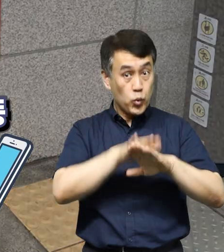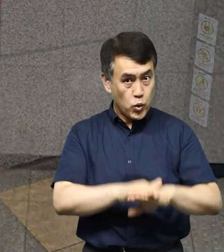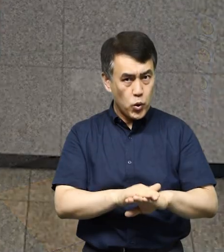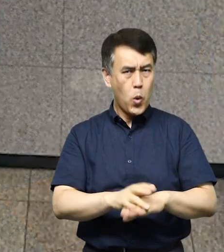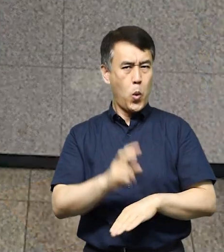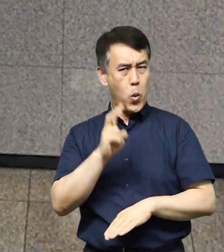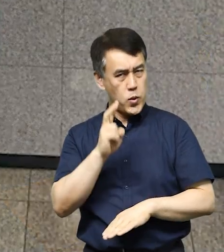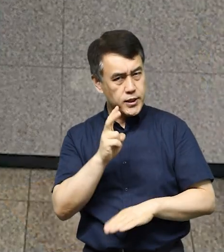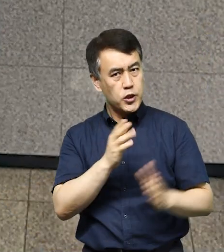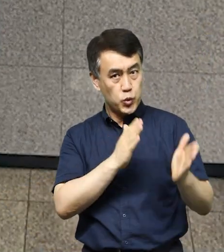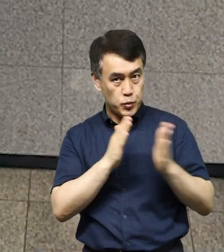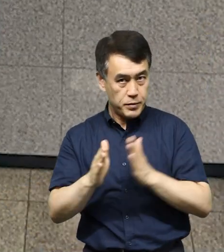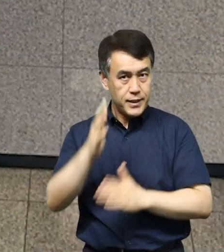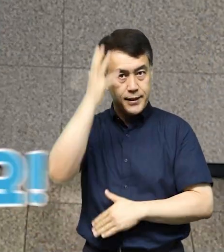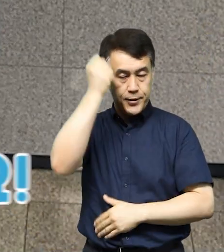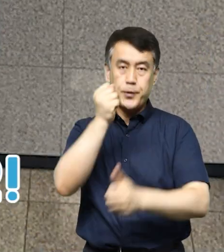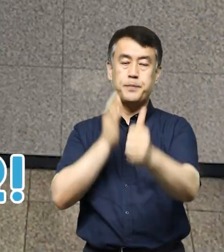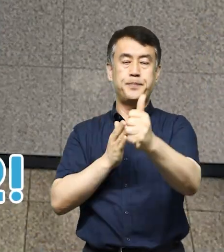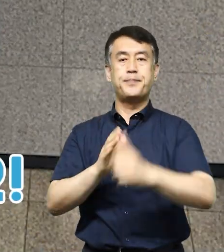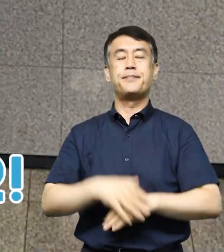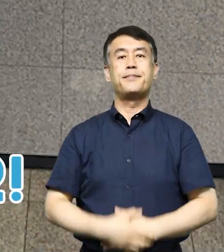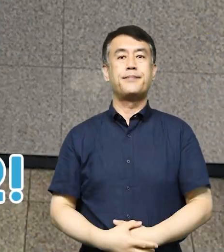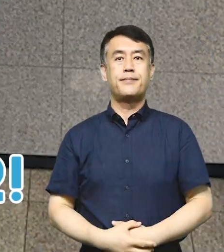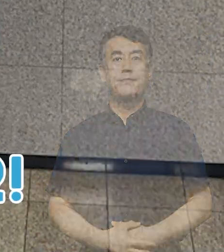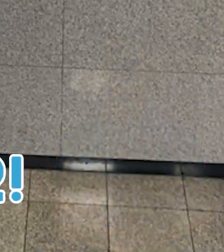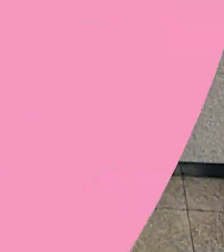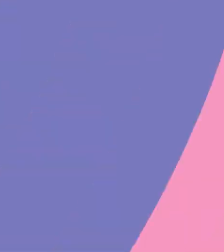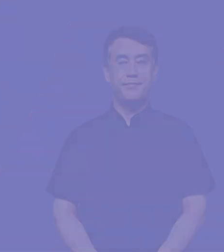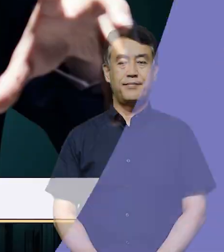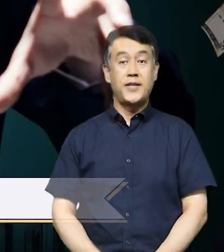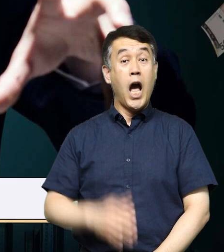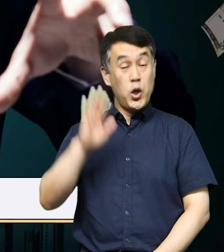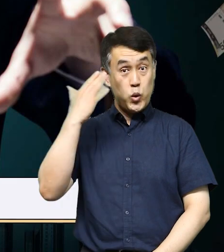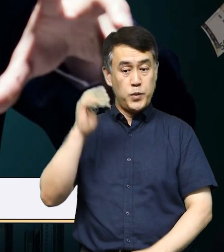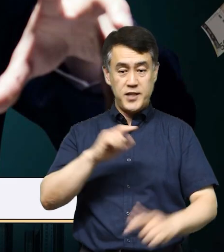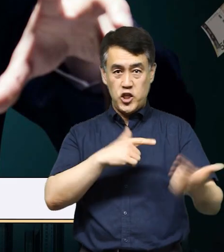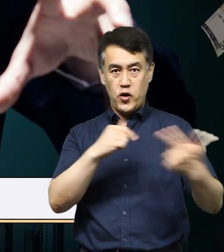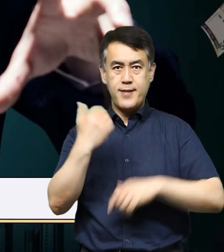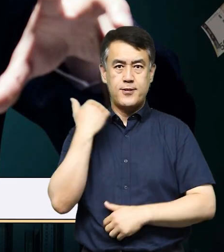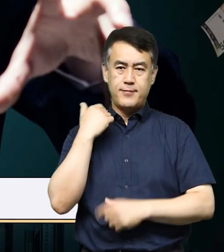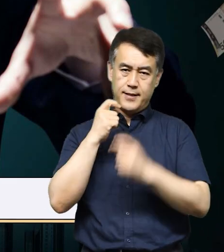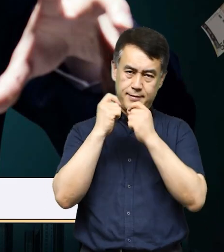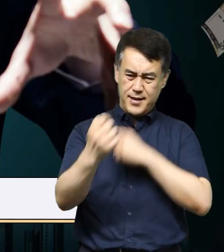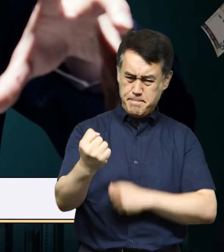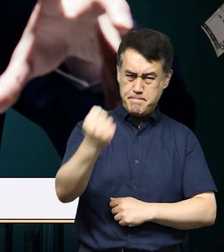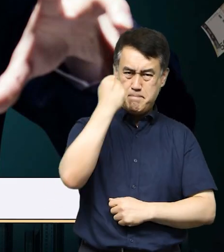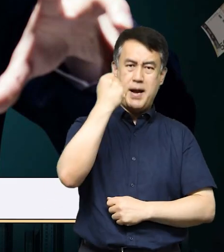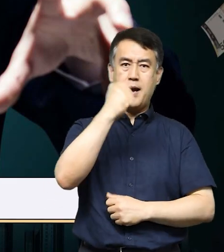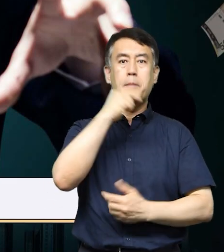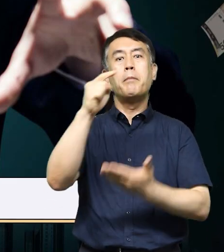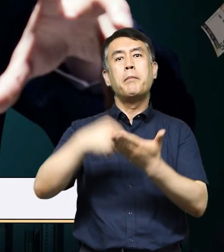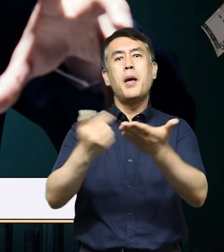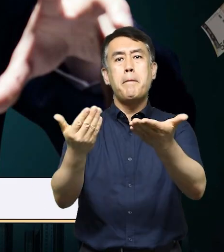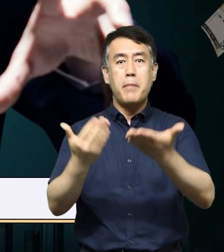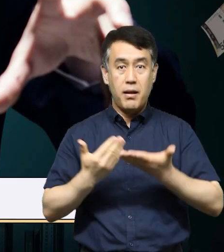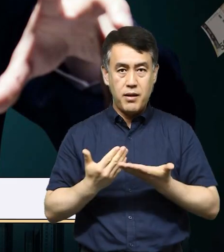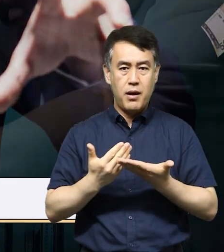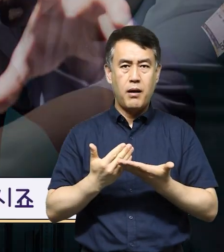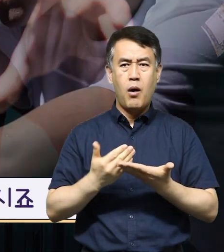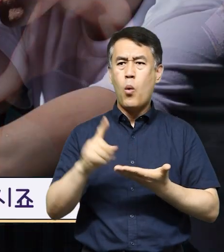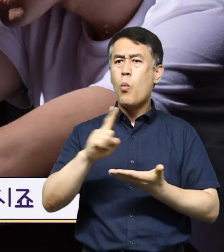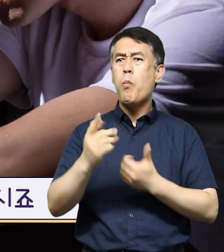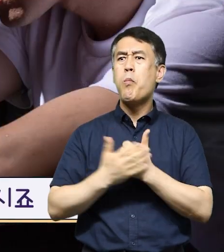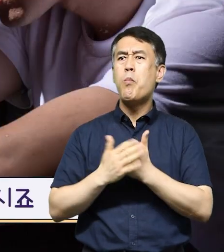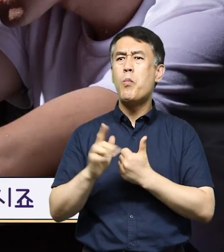확인하고 만일에 대비해 꼭 기억해 주세요 요즘 다양한 전세사기 수법에 피해를 입고